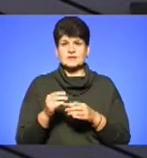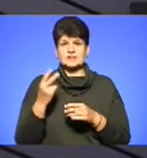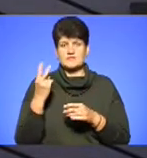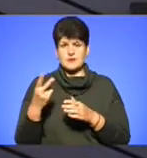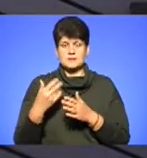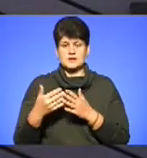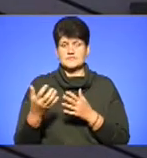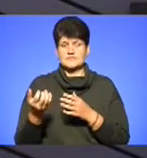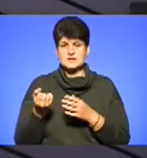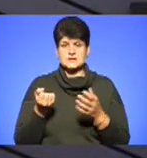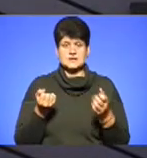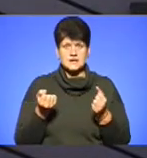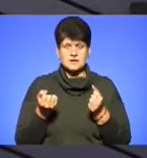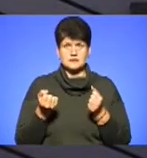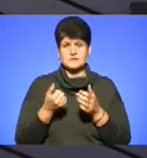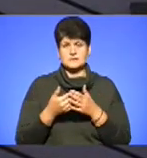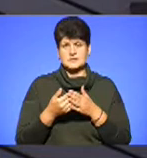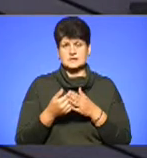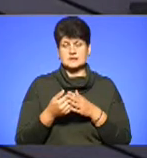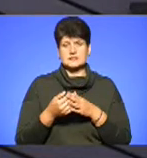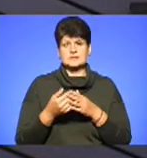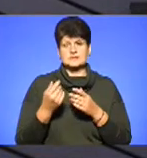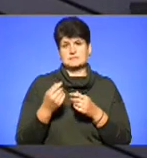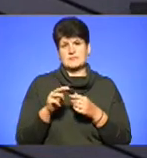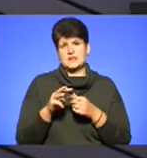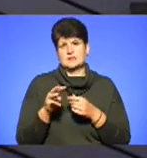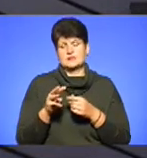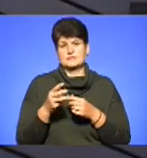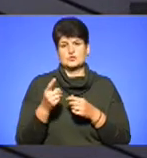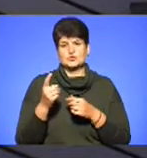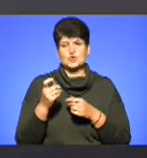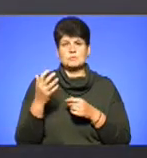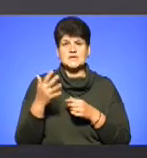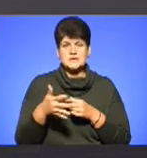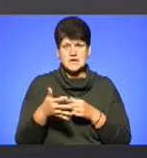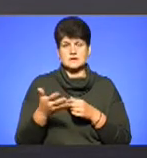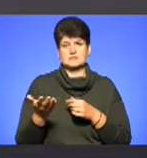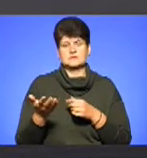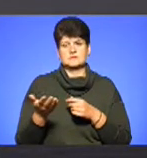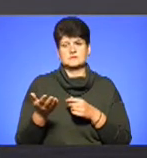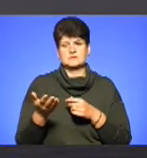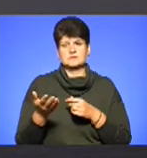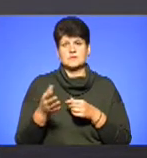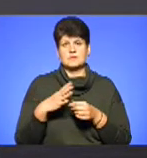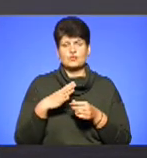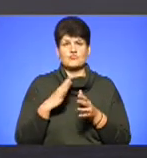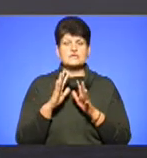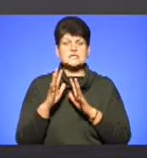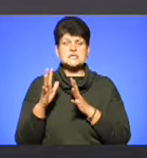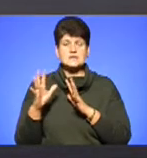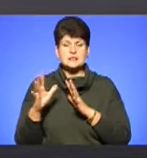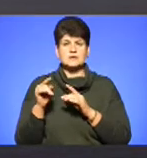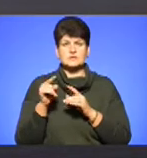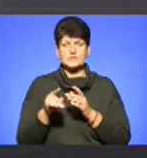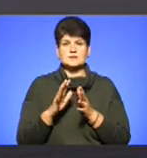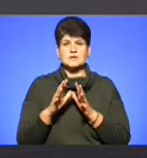відібрали, це рядом за метрів від того поля, метрів там десь 150, був сад. І вони саду